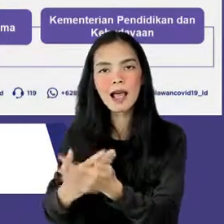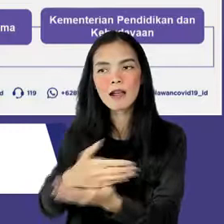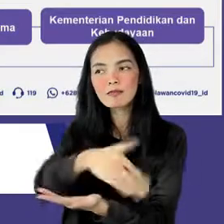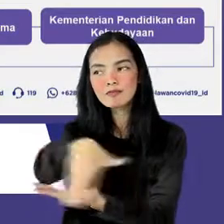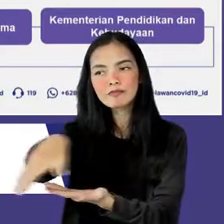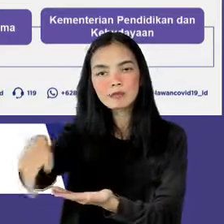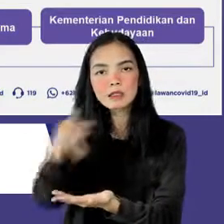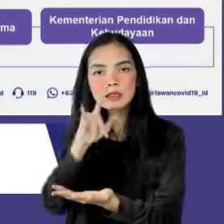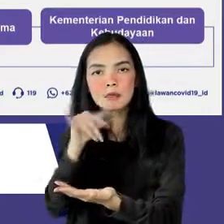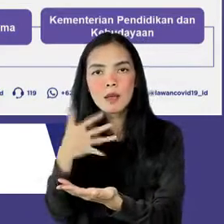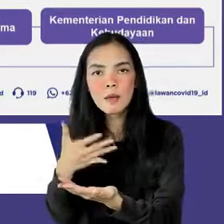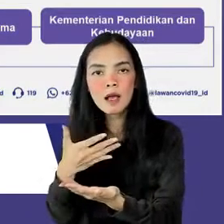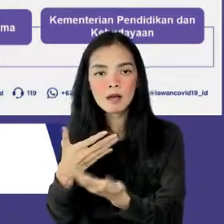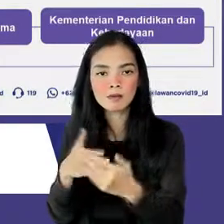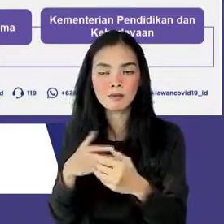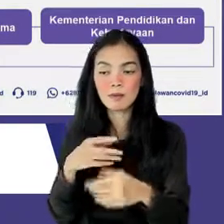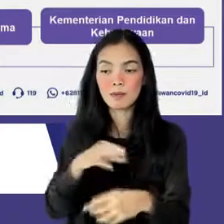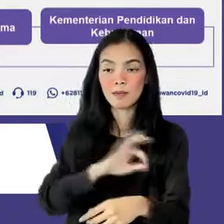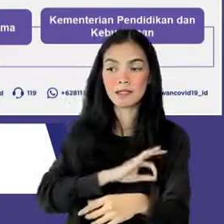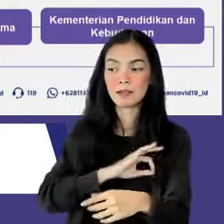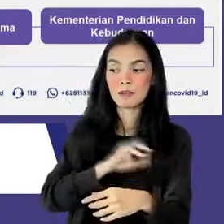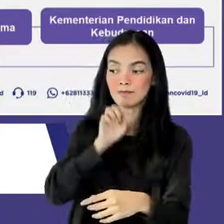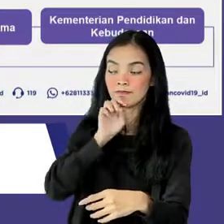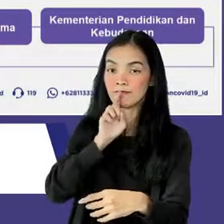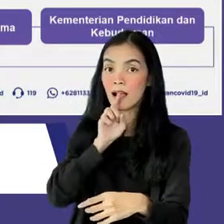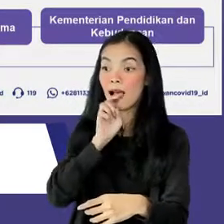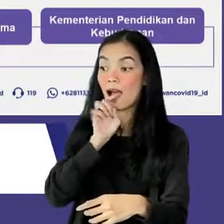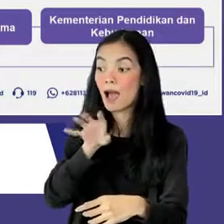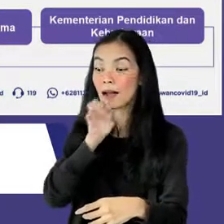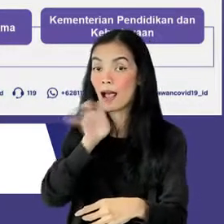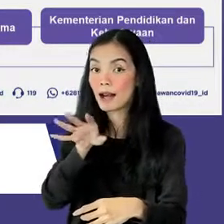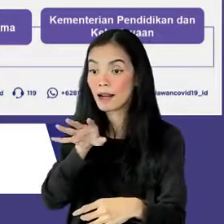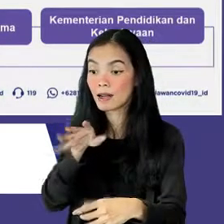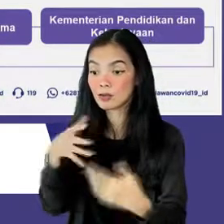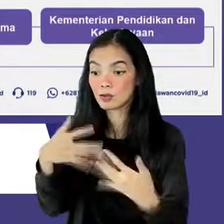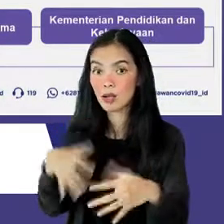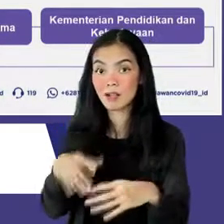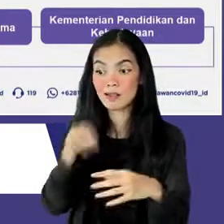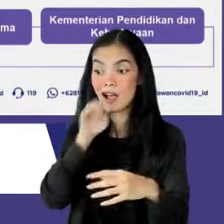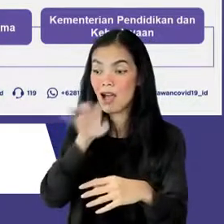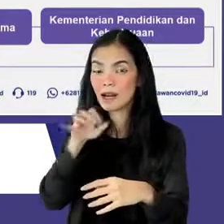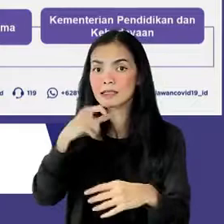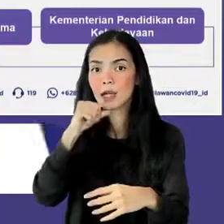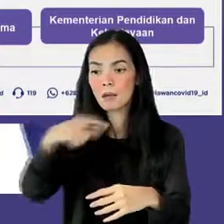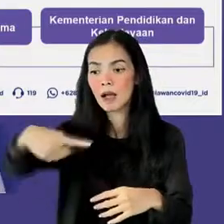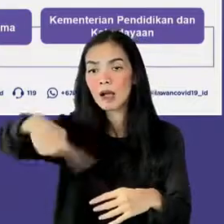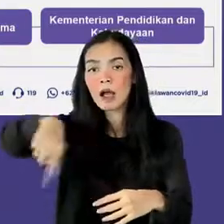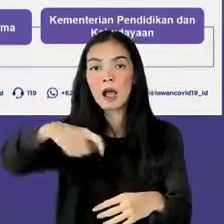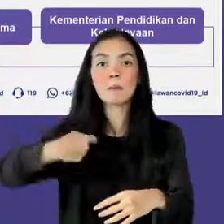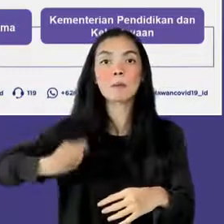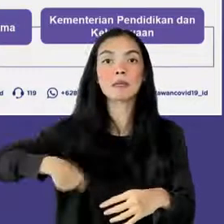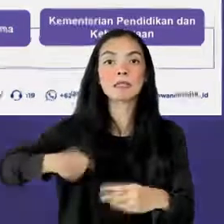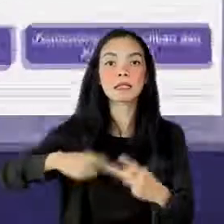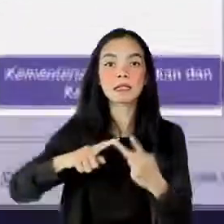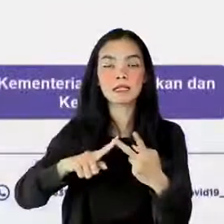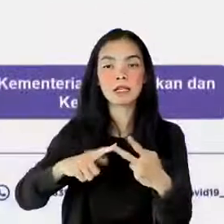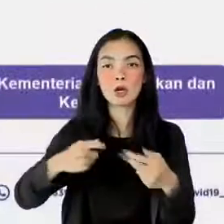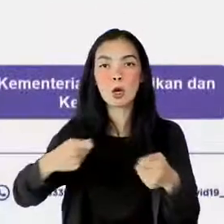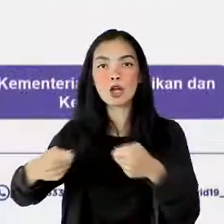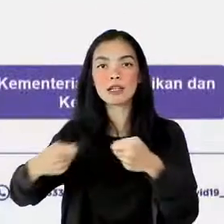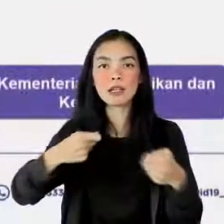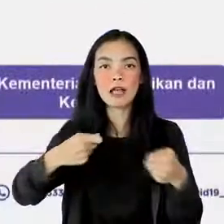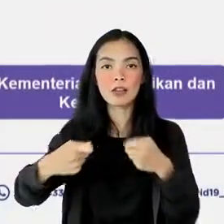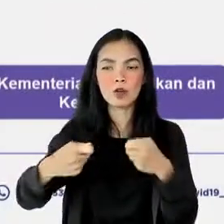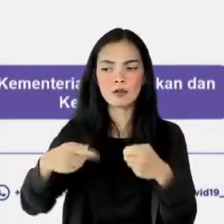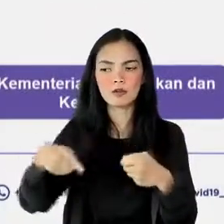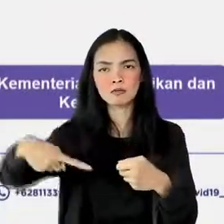Selanjutnya, arahan ini akan ditindaklanjuti oleh seluruh menteri koordinator yang ada saling bahu-membahu